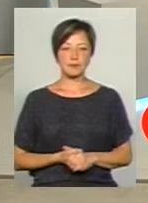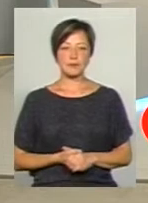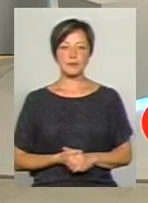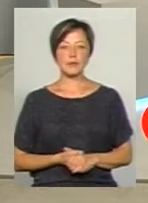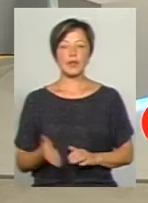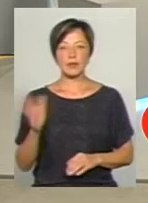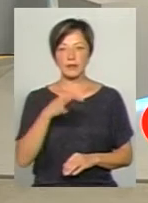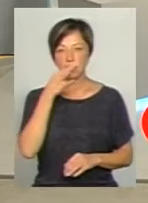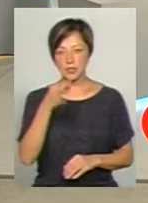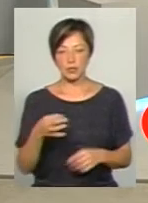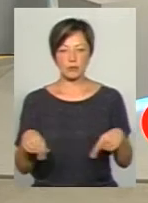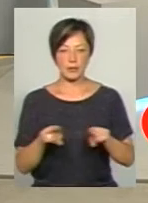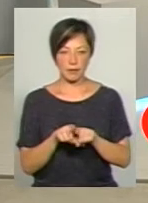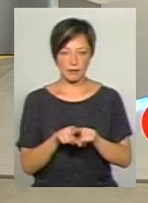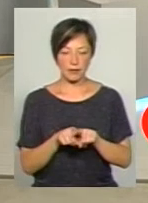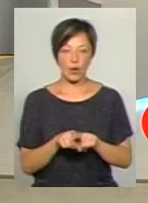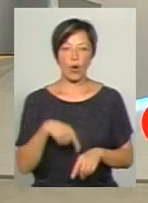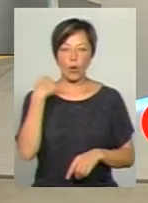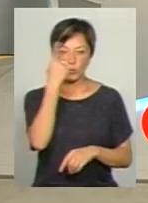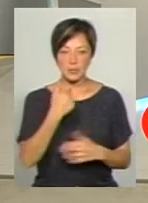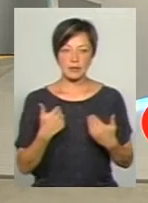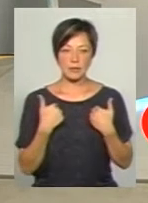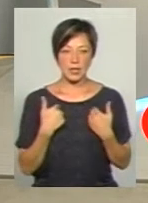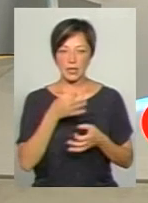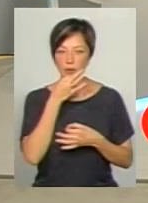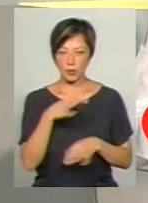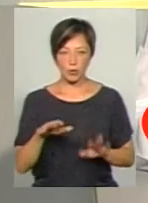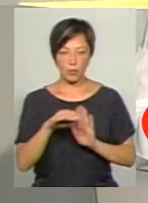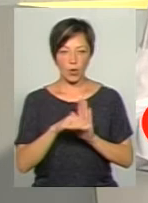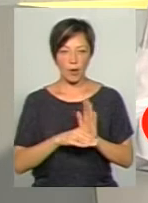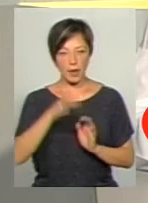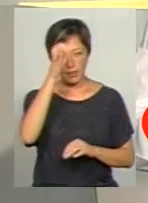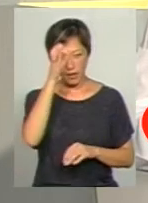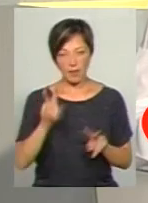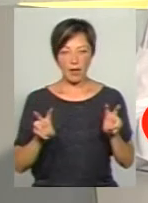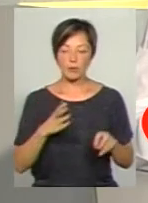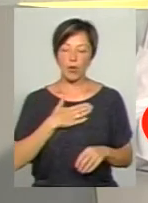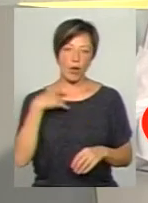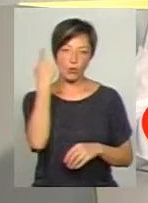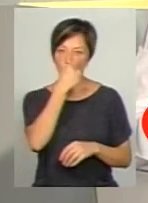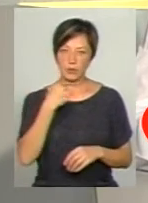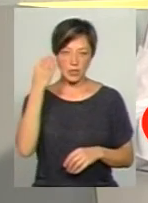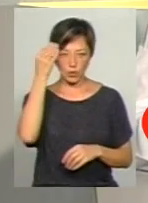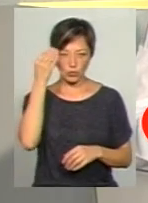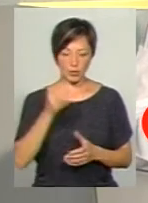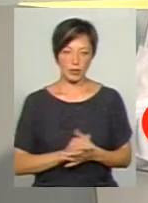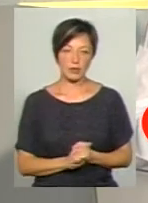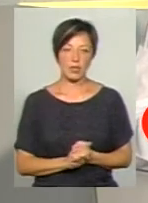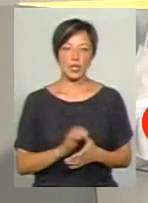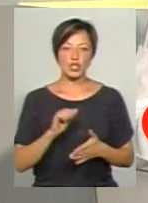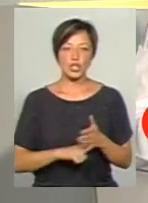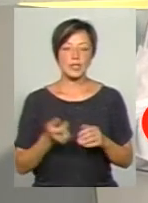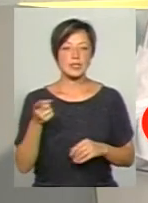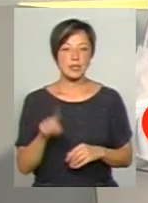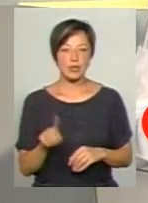давайте скажімо так. Особисто мені не подобається програма «Інтелект», але це моя суб'єктивна думка. Через те,